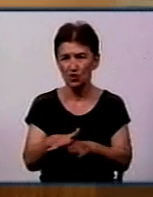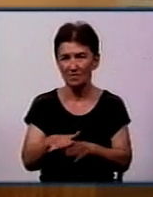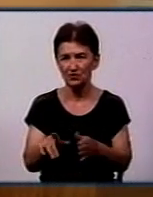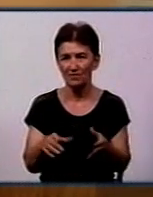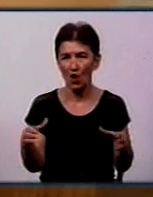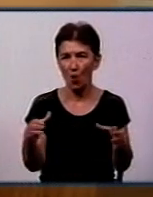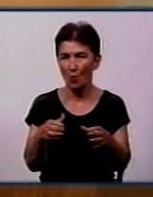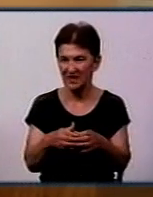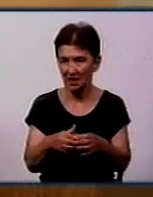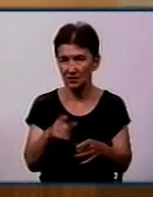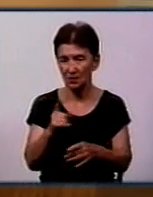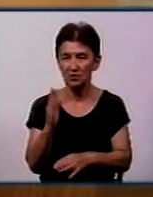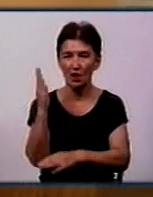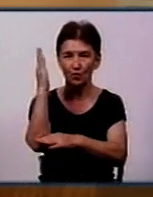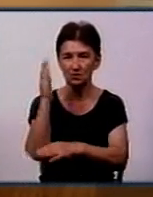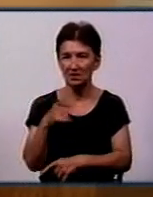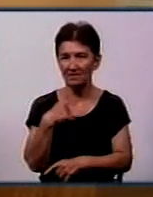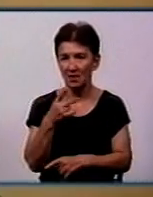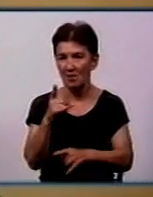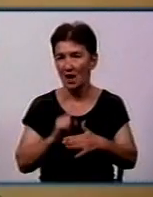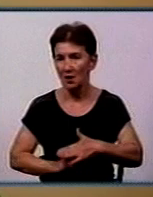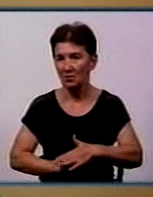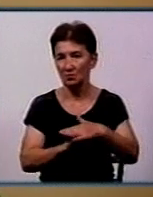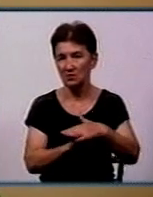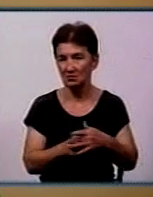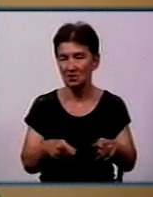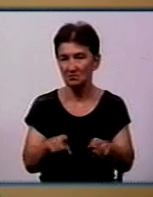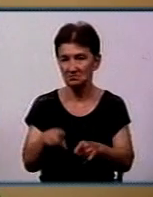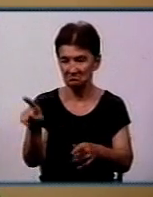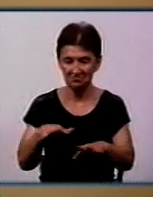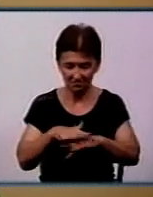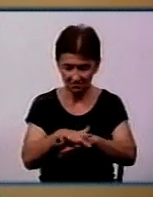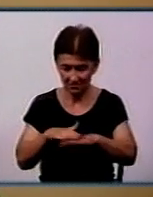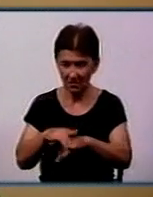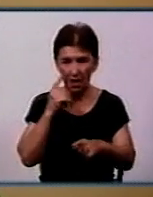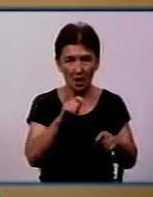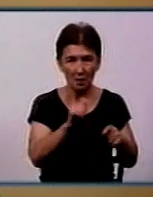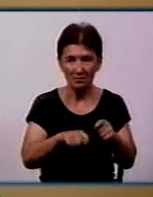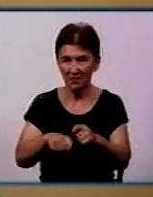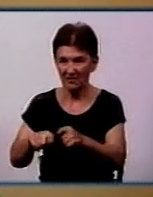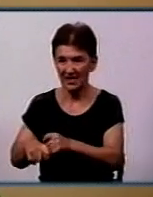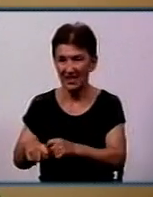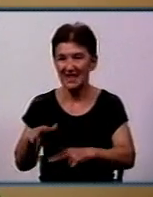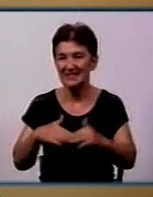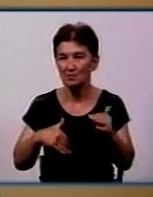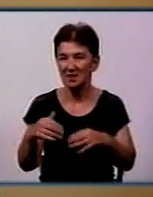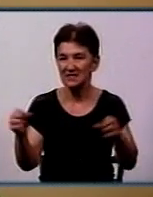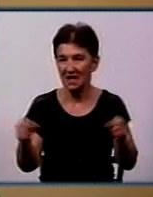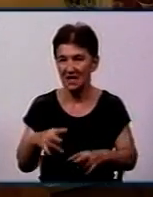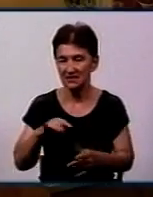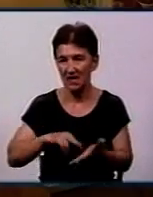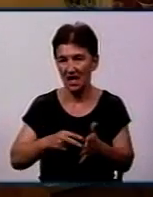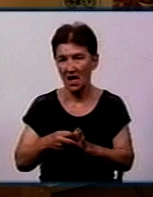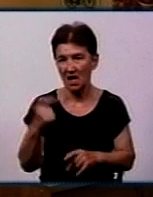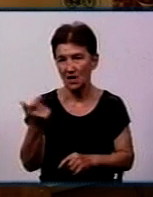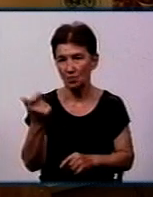голосував за підняття тарифів, говорить, обґрунтованість наданих перевізниками розрахунків перевірили спеціалісти управлінь транспорту та економіки.